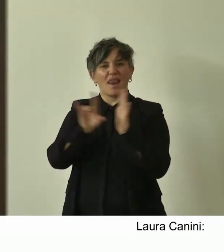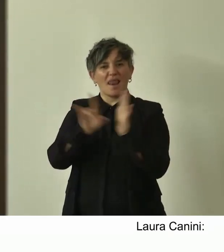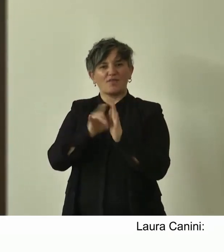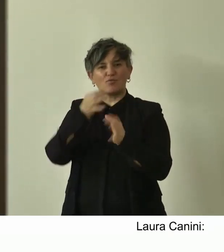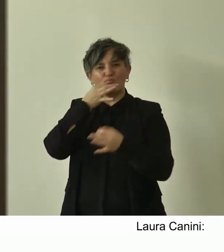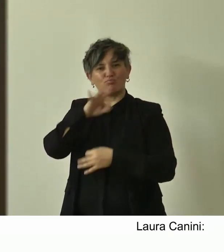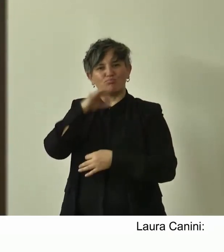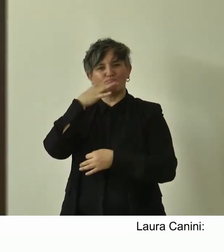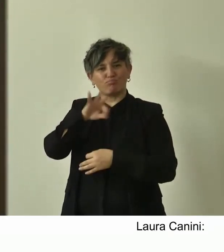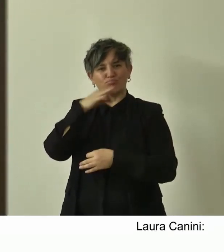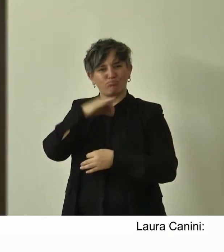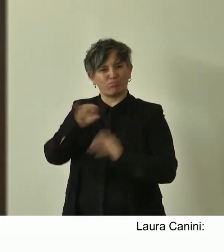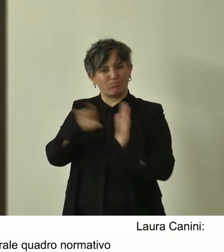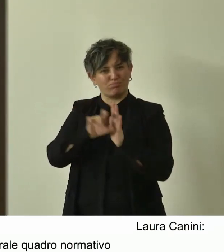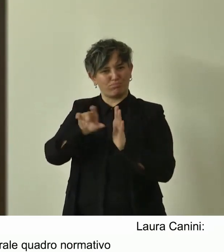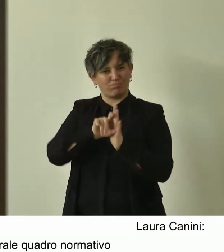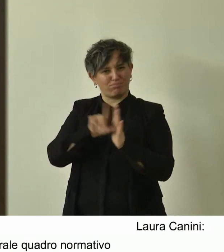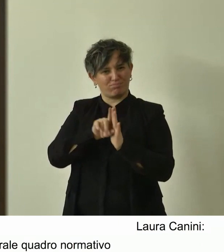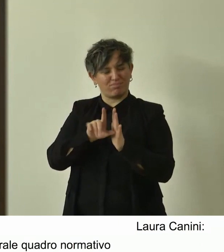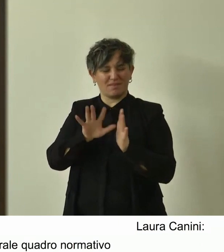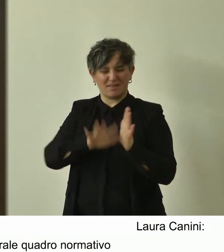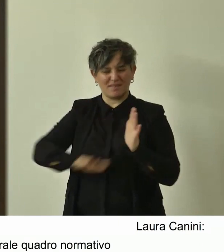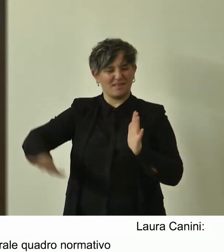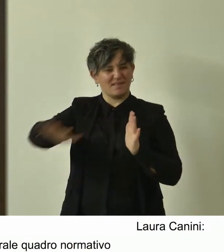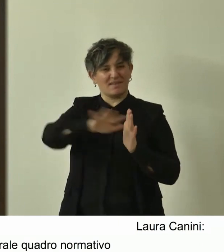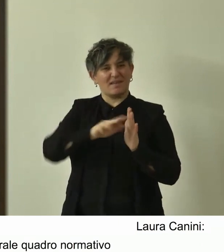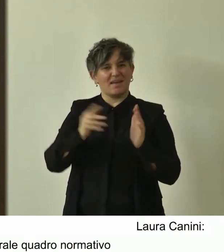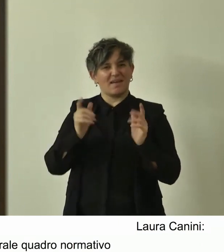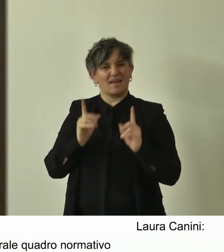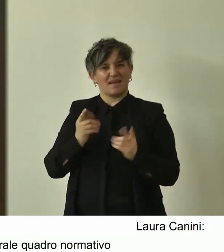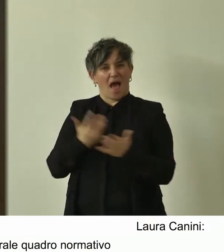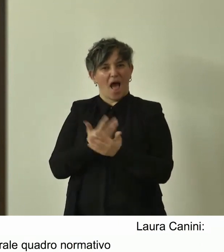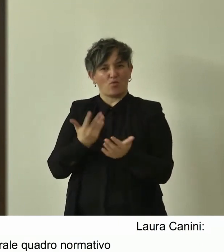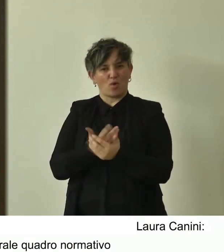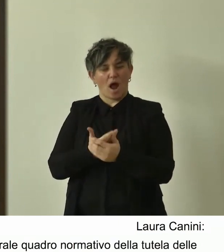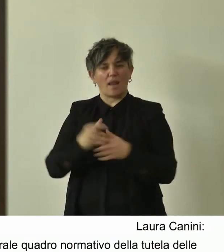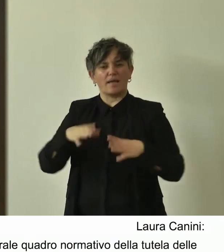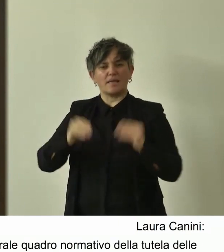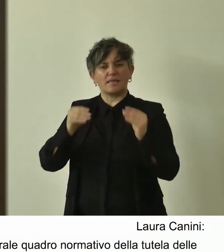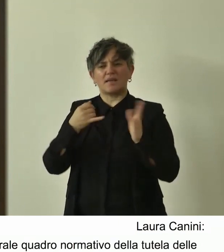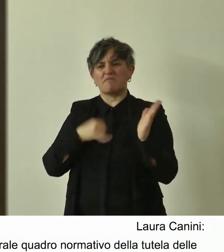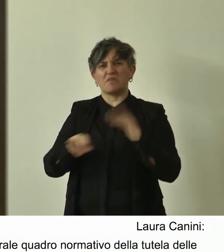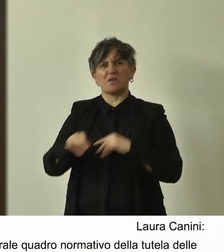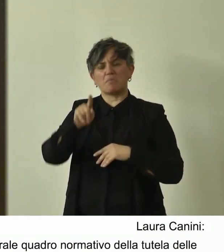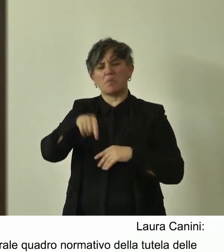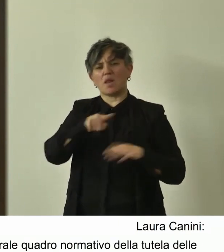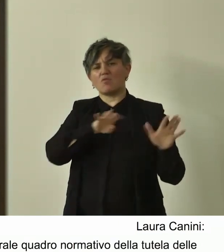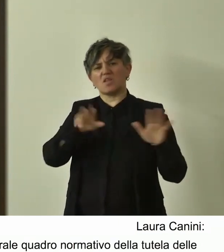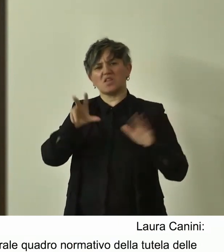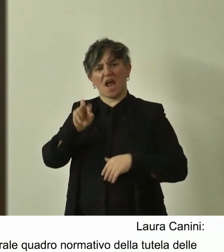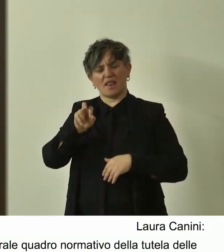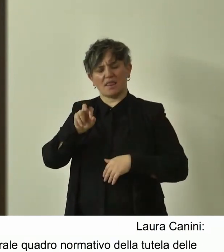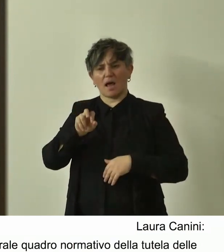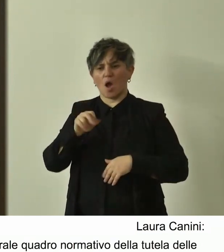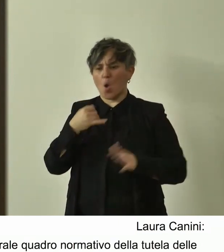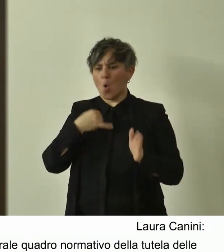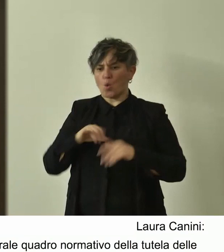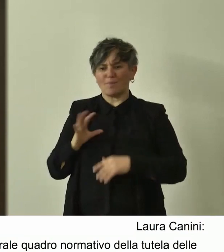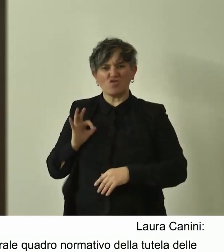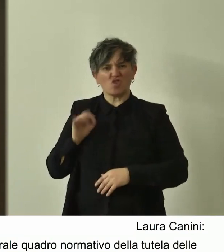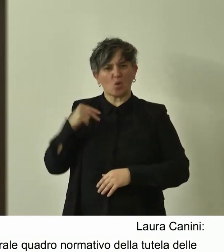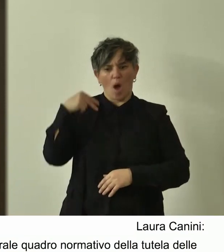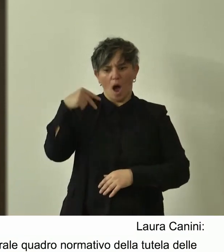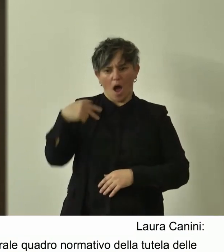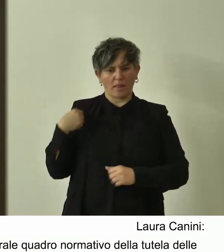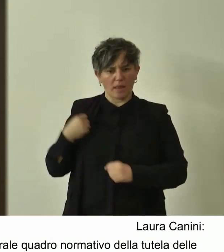della tutela delle bellezze naturali che inizia alla fine degli anni 30 e solo negli ultimi 50 anni